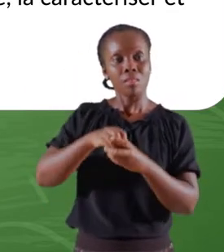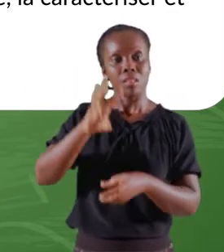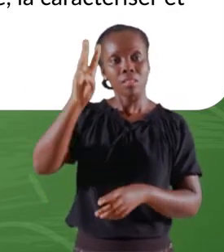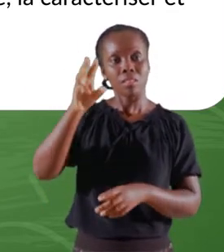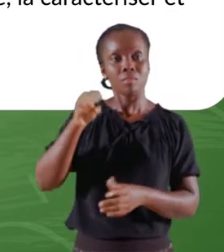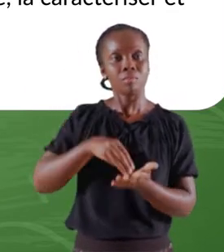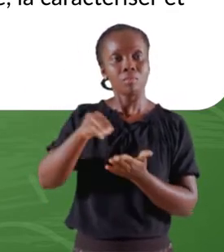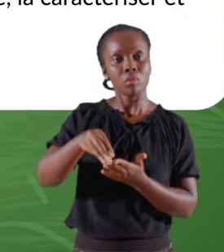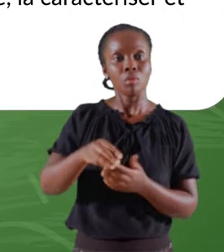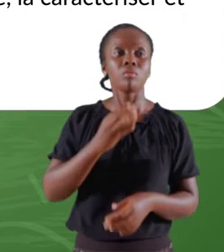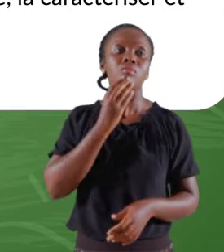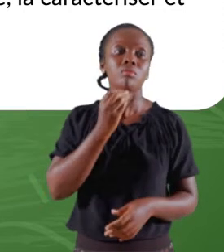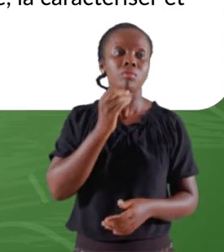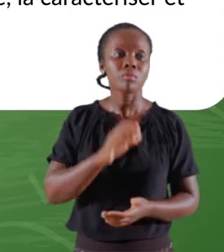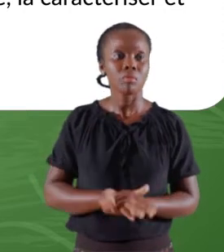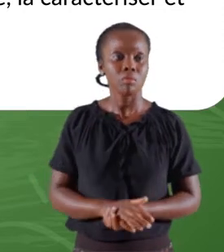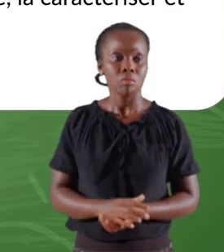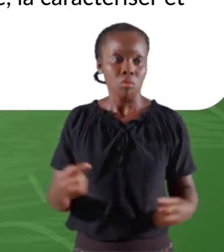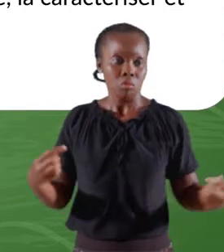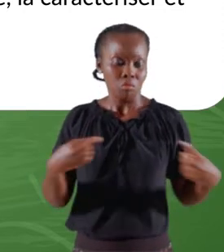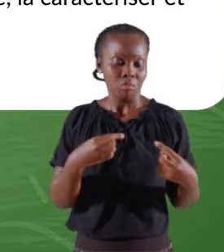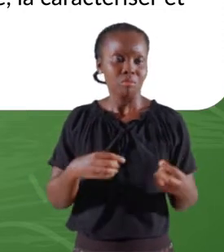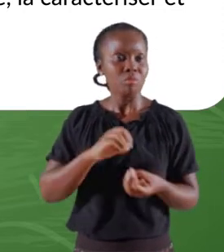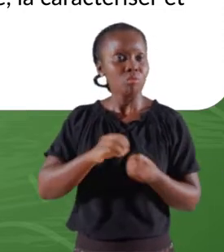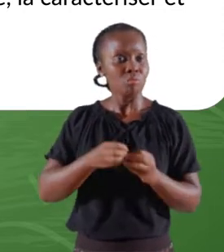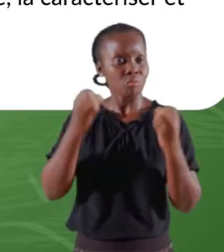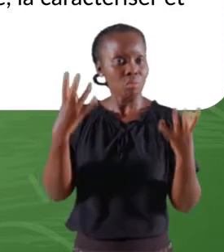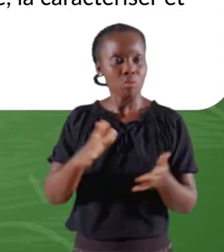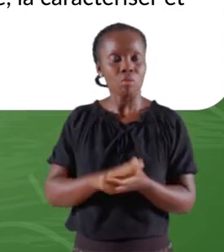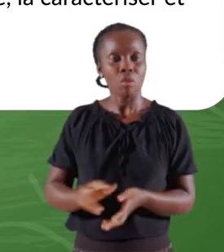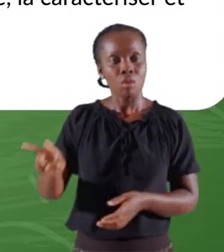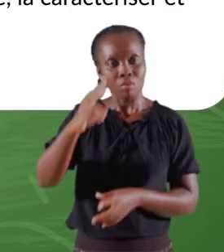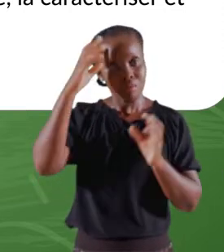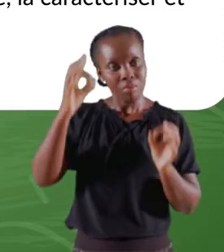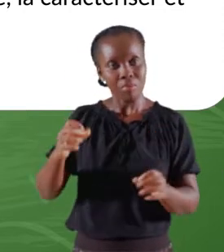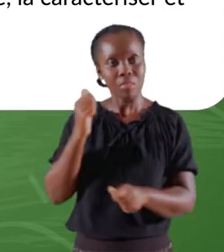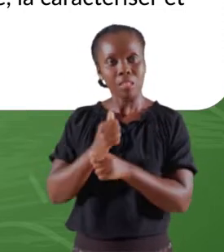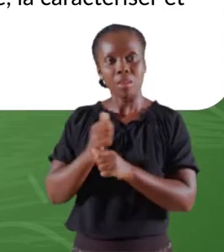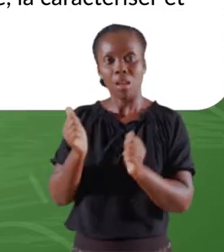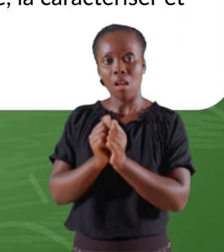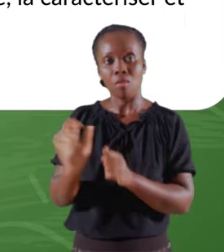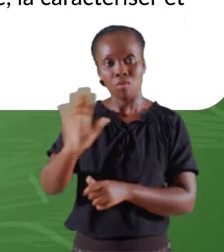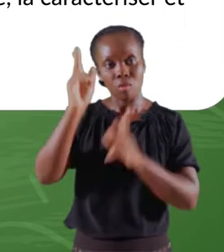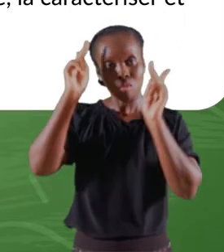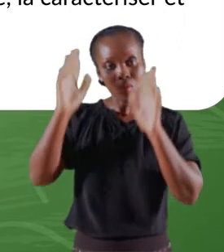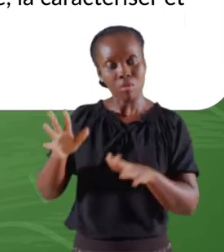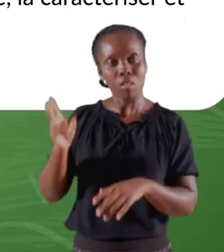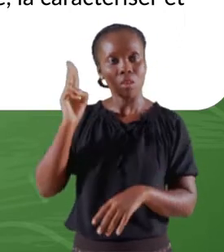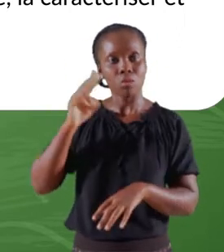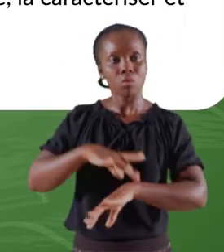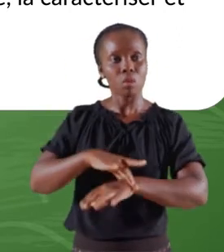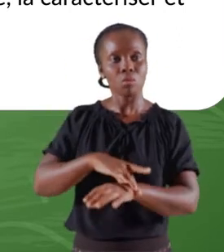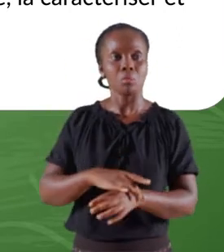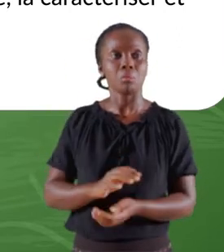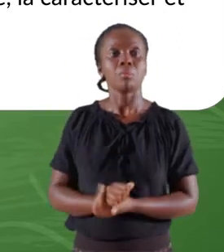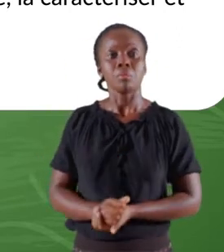juifs. Choqués par ces chiffres, vous travaillez avec votre professeur d'histoire-géographie à partir de